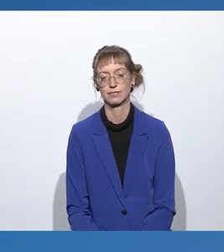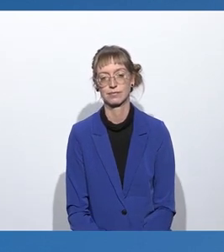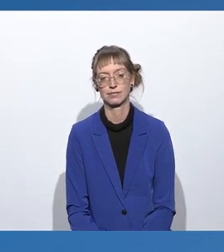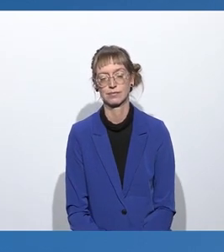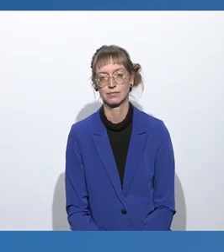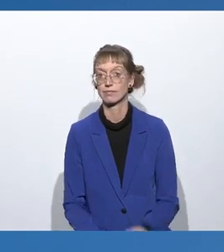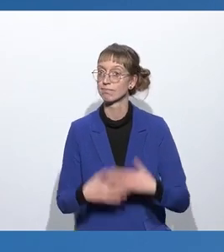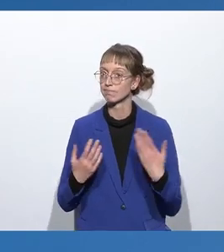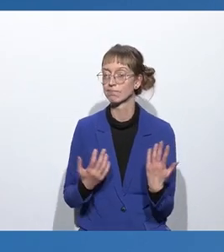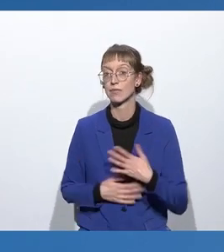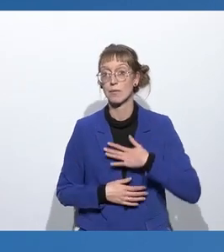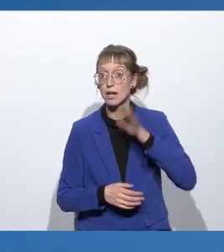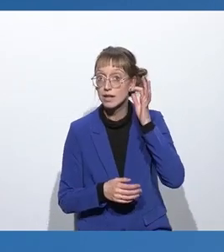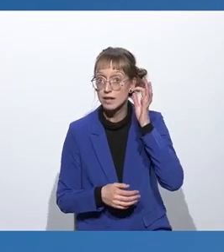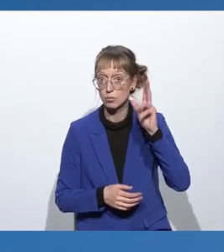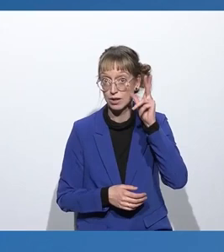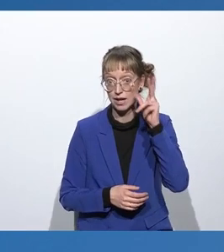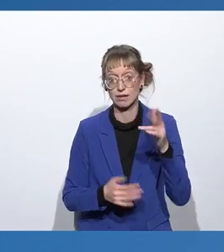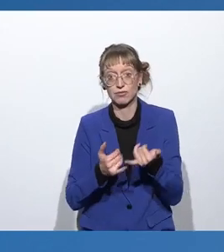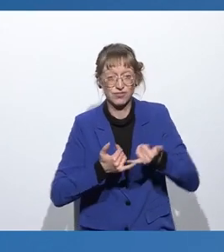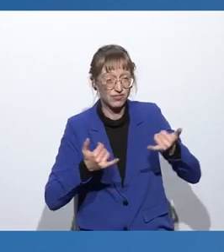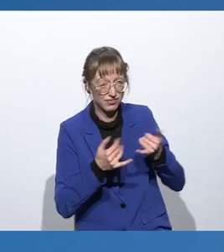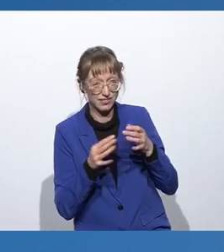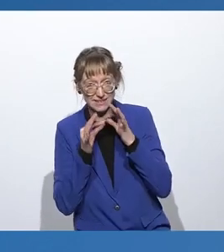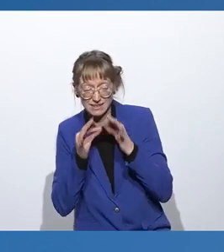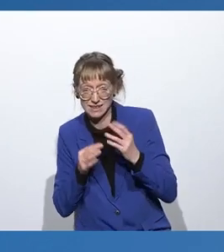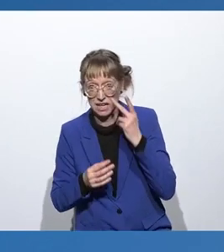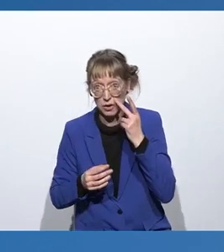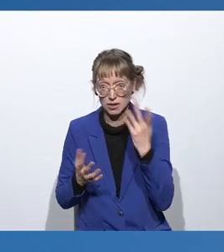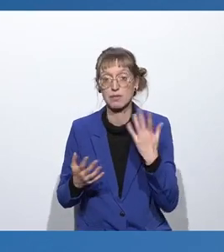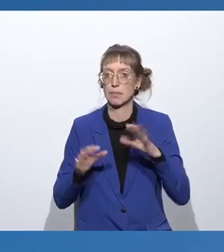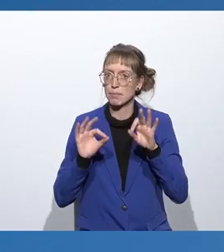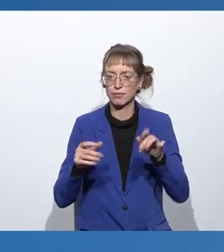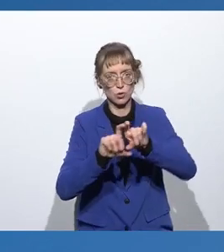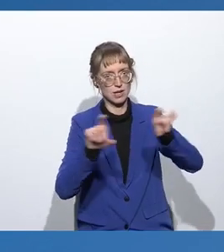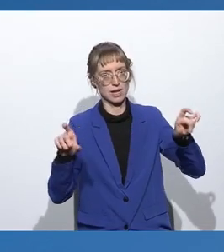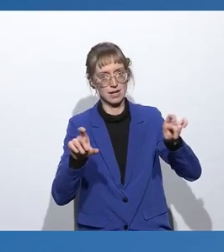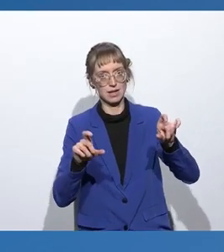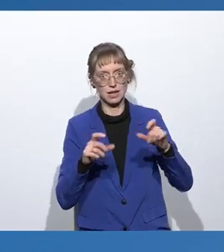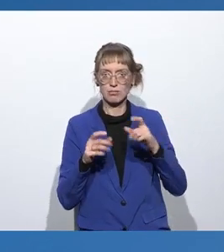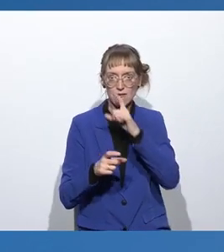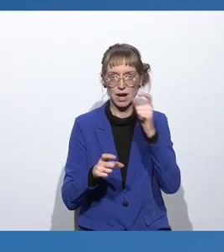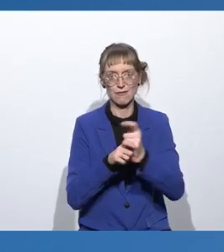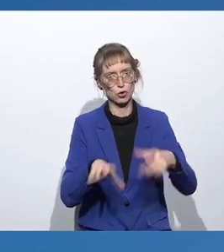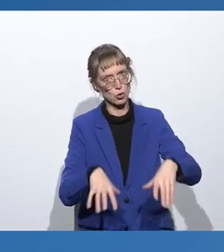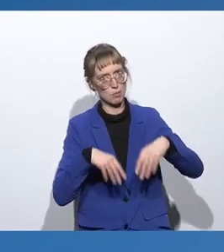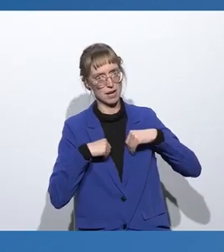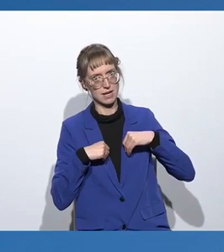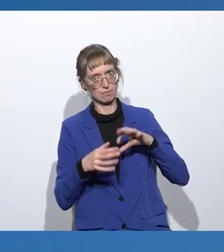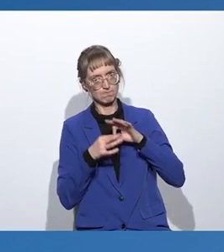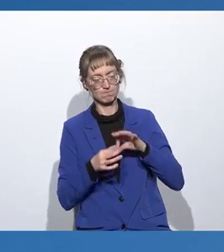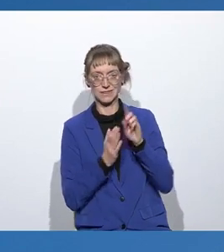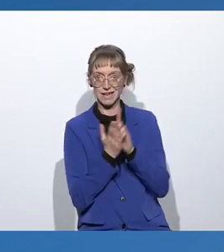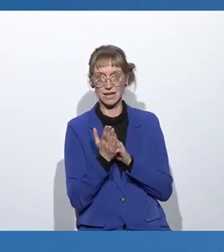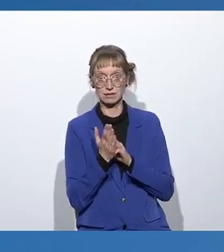Ja, meine Damen und Herren, wie das aussehen kann, wenn Unternehmen Verantwortung für Daten übernehmen, das